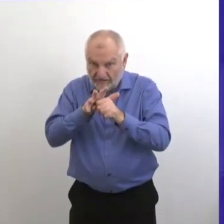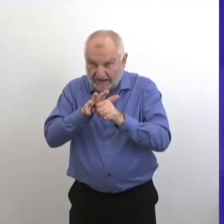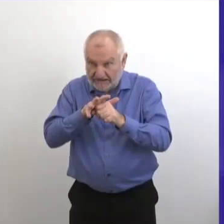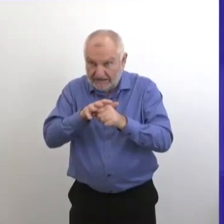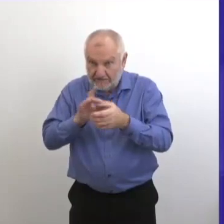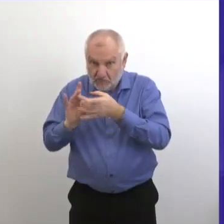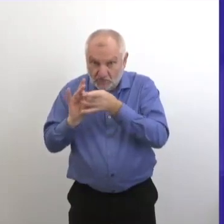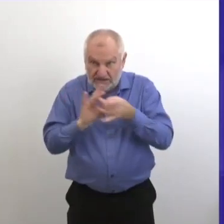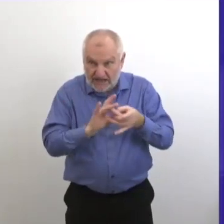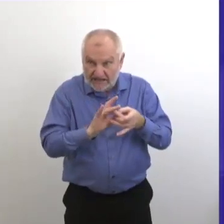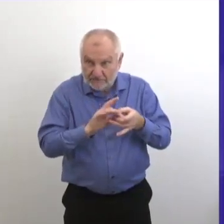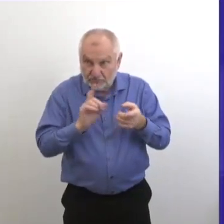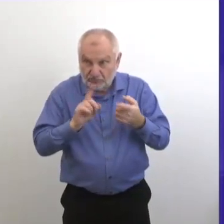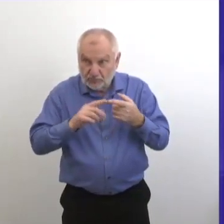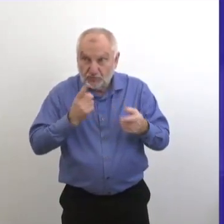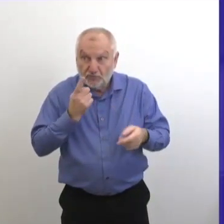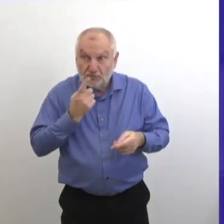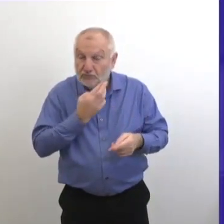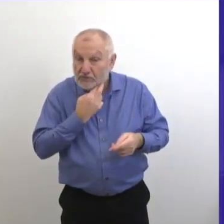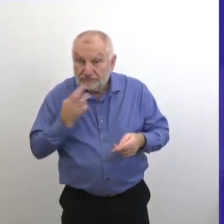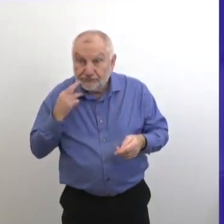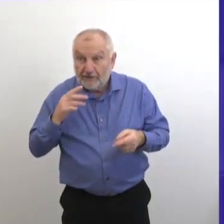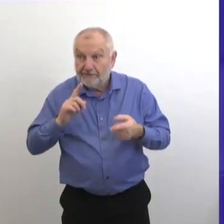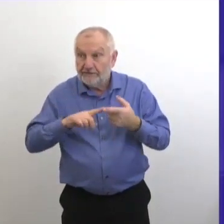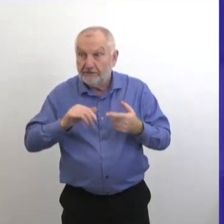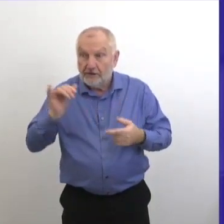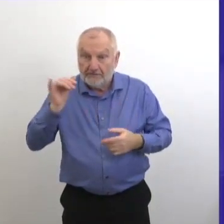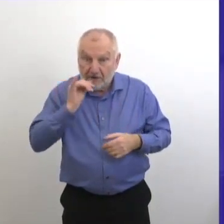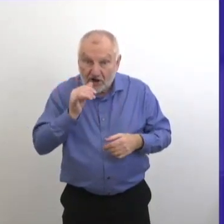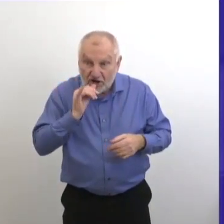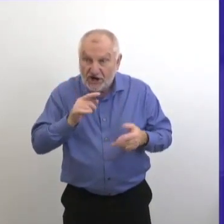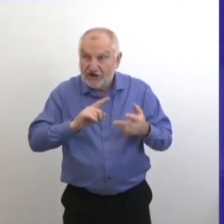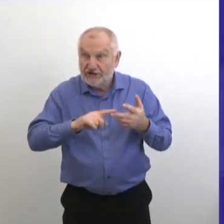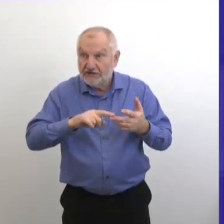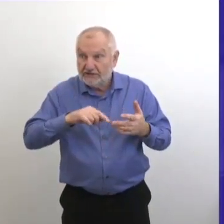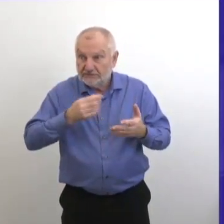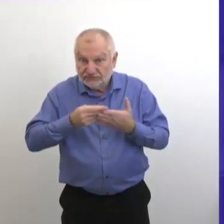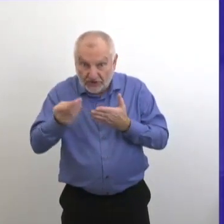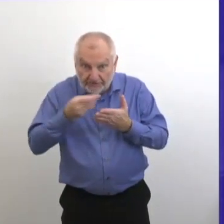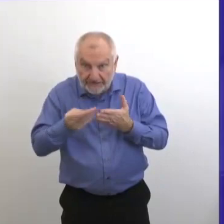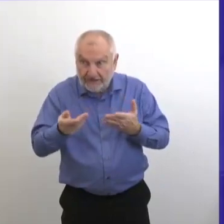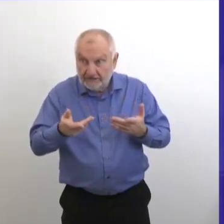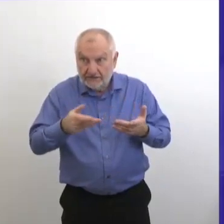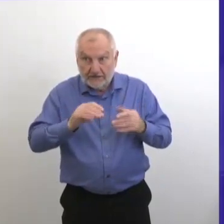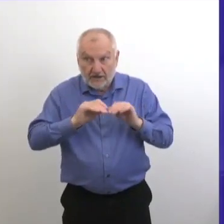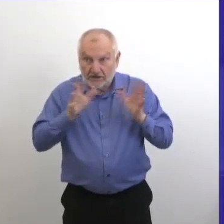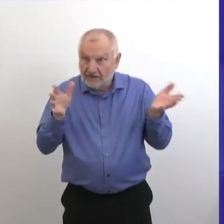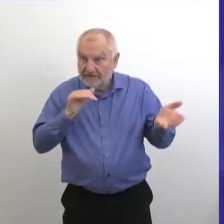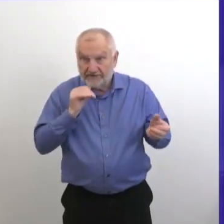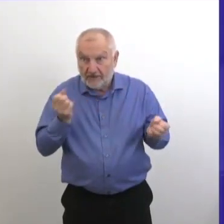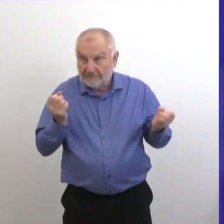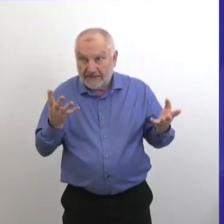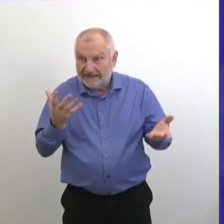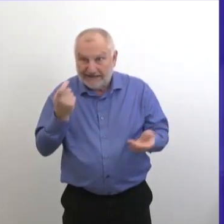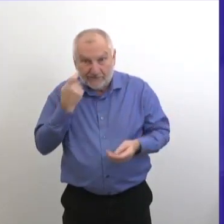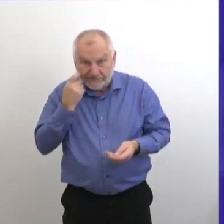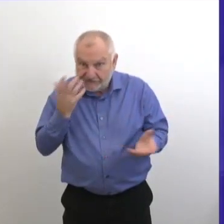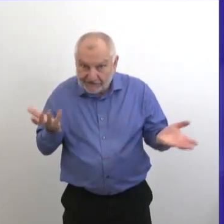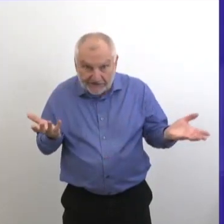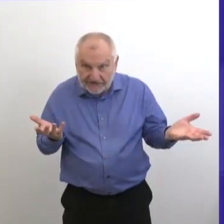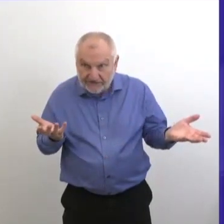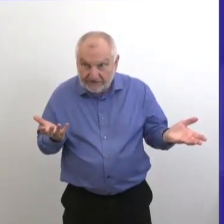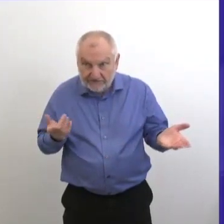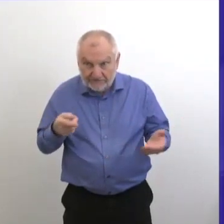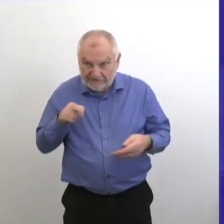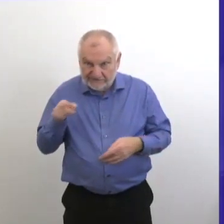Donc, est-ce qu'ici au Manitoba, vous pouvez établir des liens avec des infections qui ont eu lieu dans des restaurants, des magasins, des